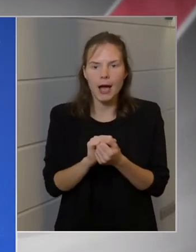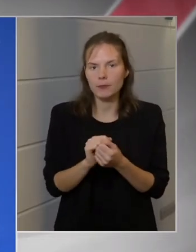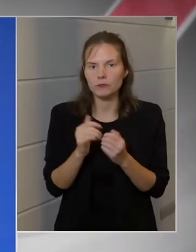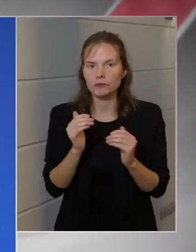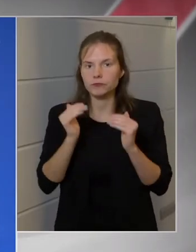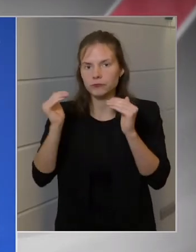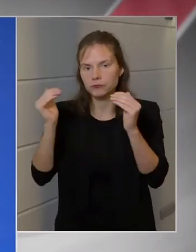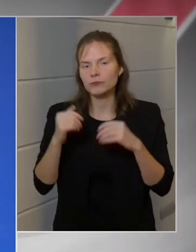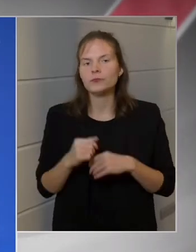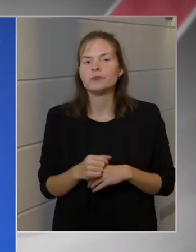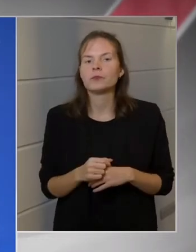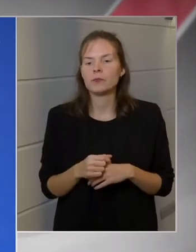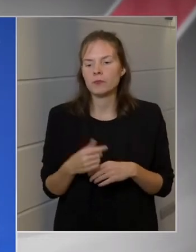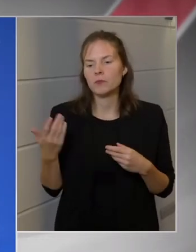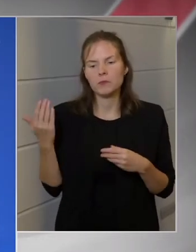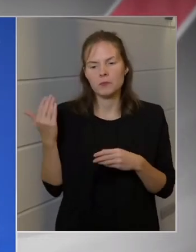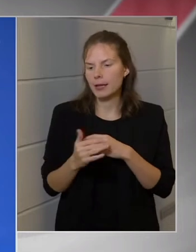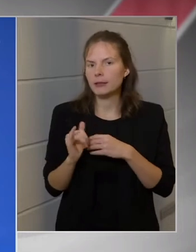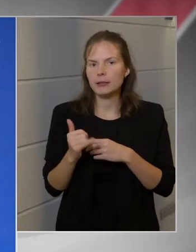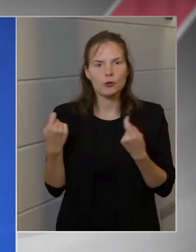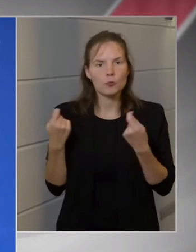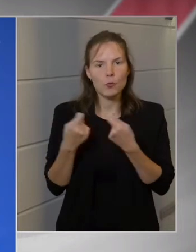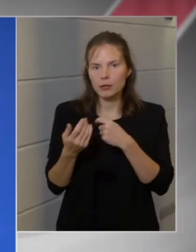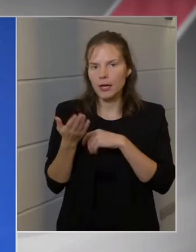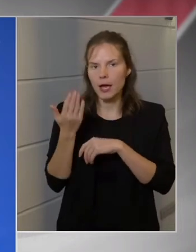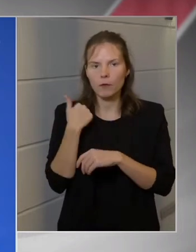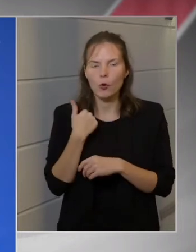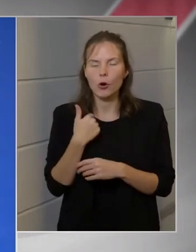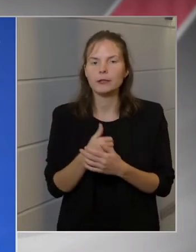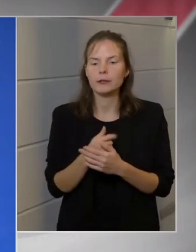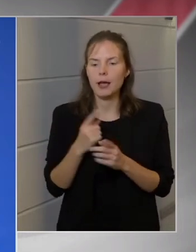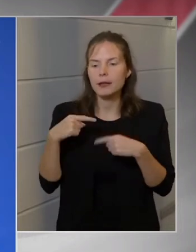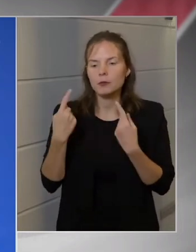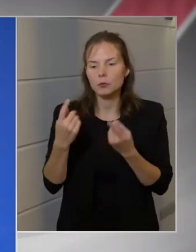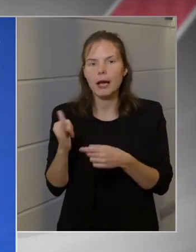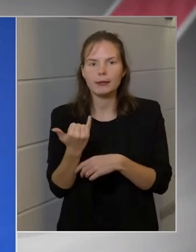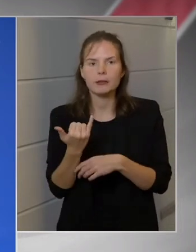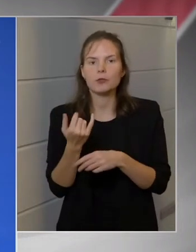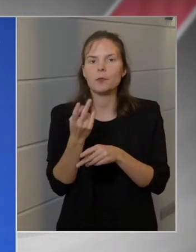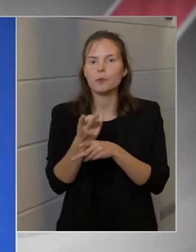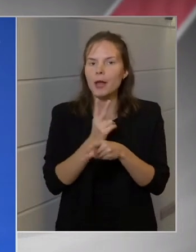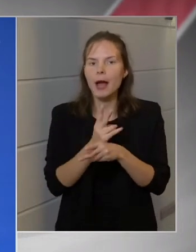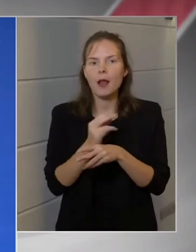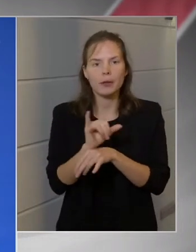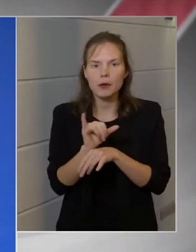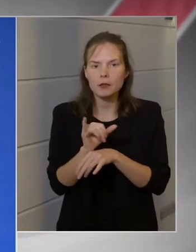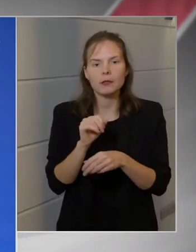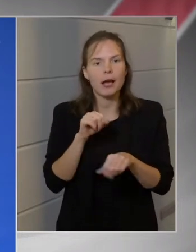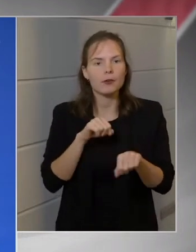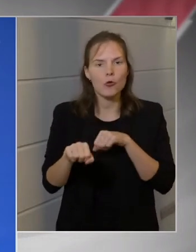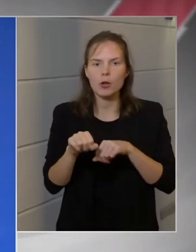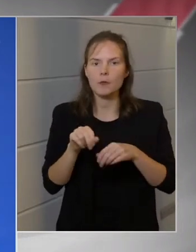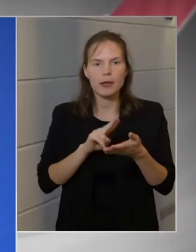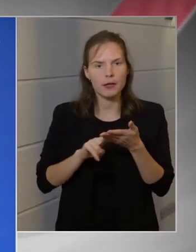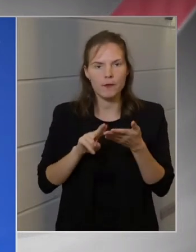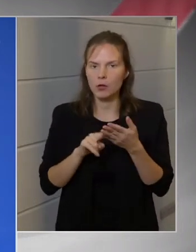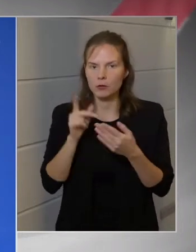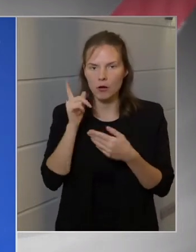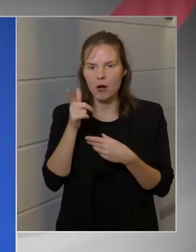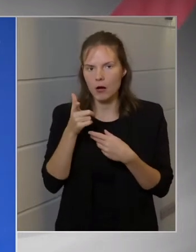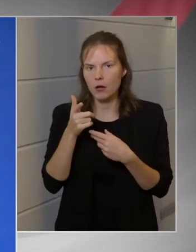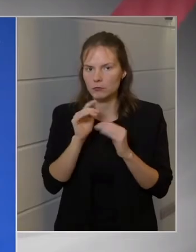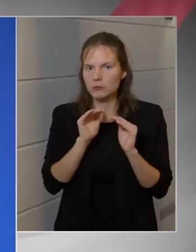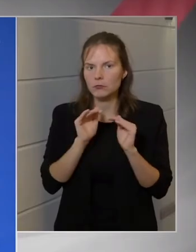Ebben eddig is partnerek voltak, és ezután is az államigazgatás részéről, a kormányhivatalok részéről mindenki maximális partnerségre